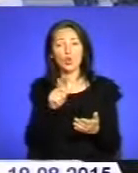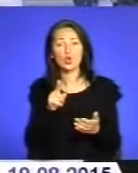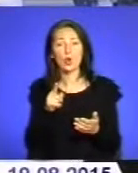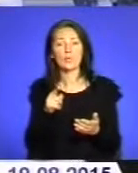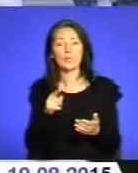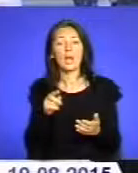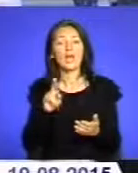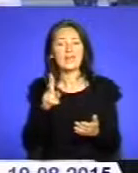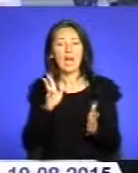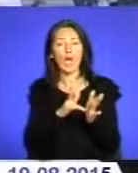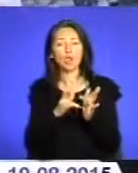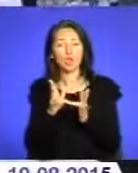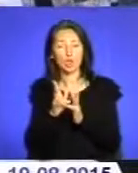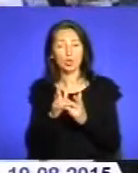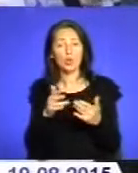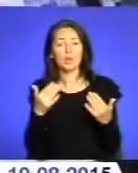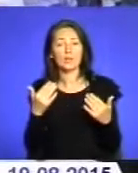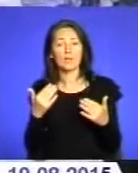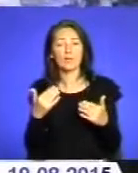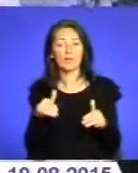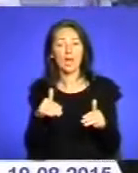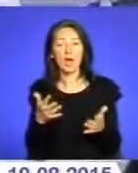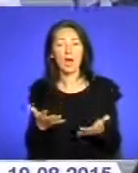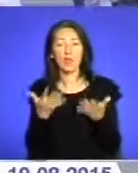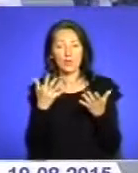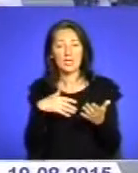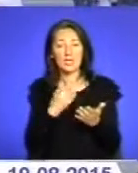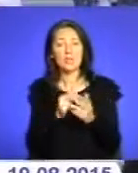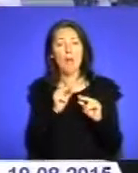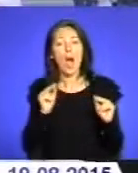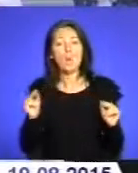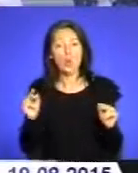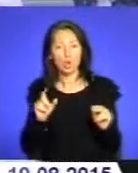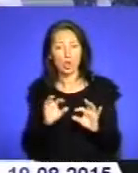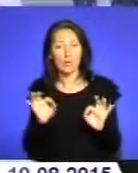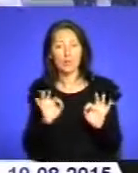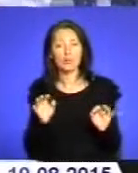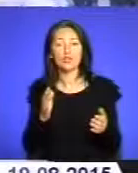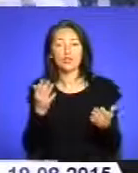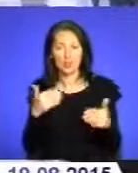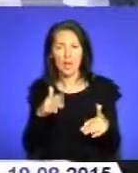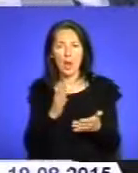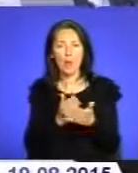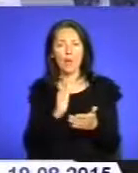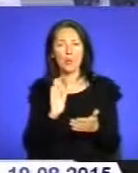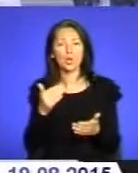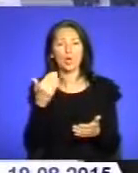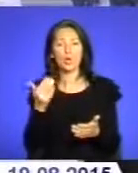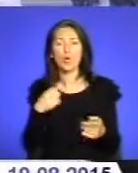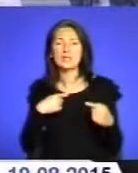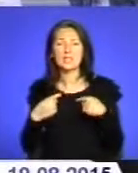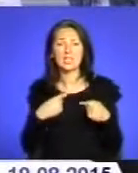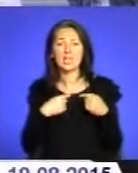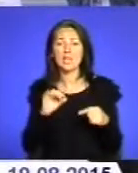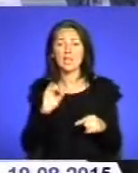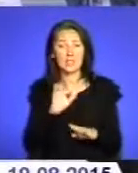те, як Ісус Христос, виявивши своїм апостолом про те, що ось має вже бути його страждання і